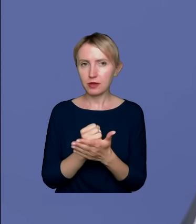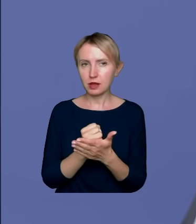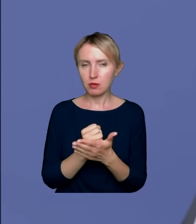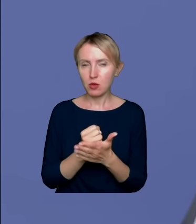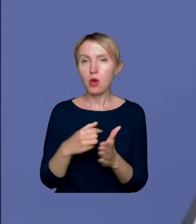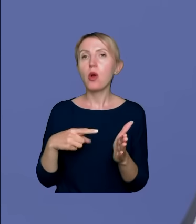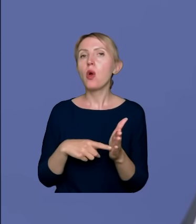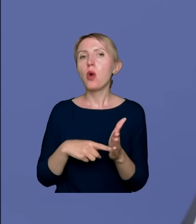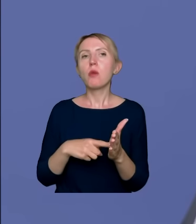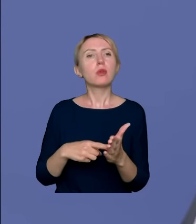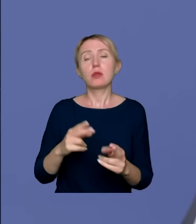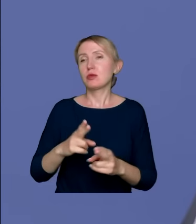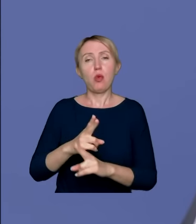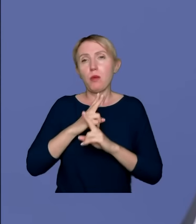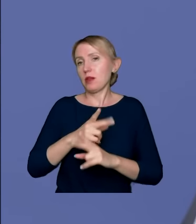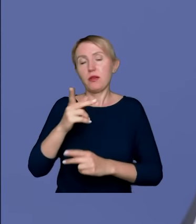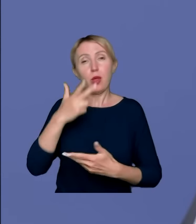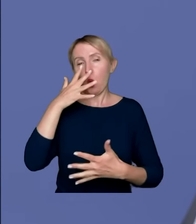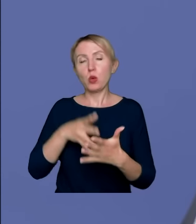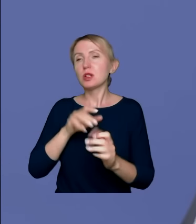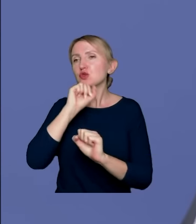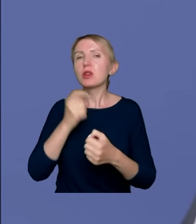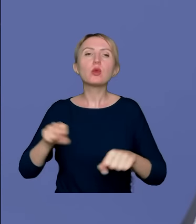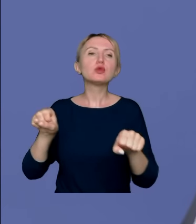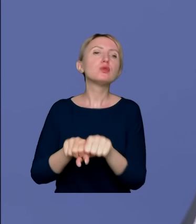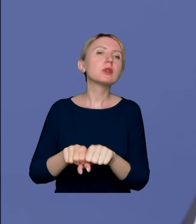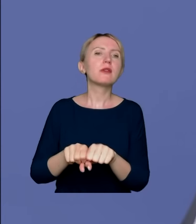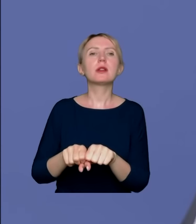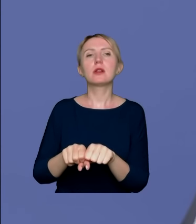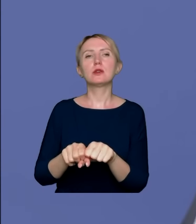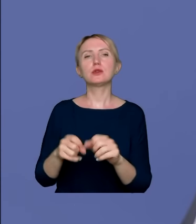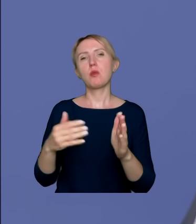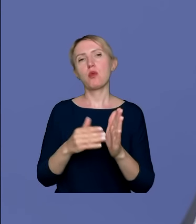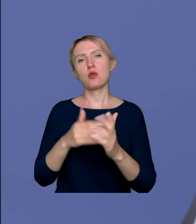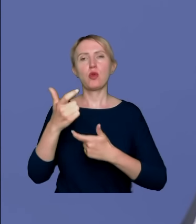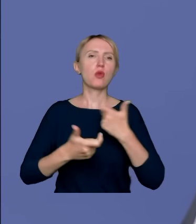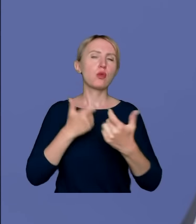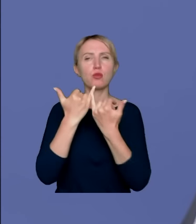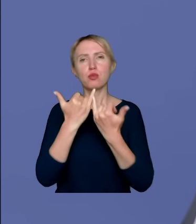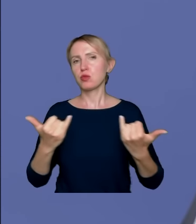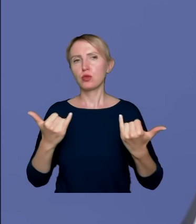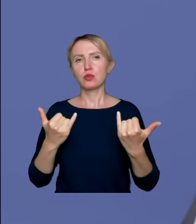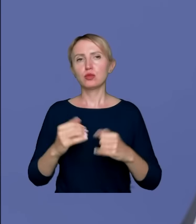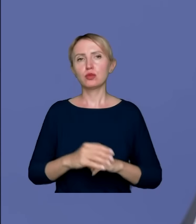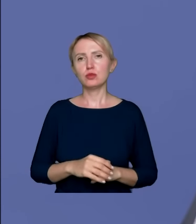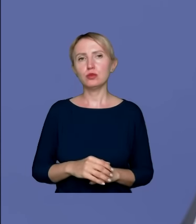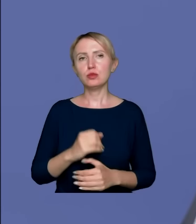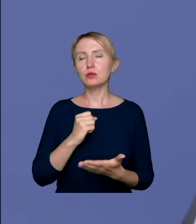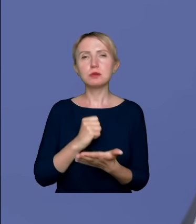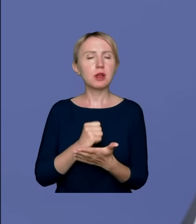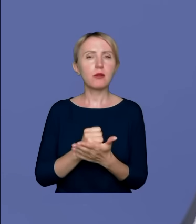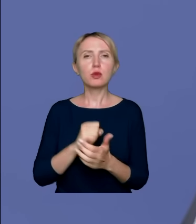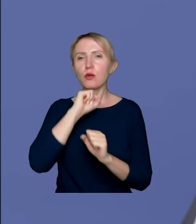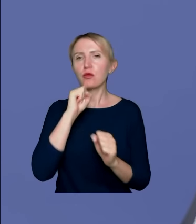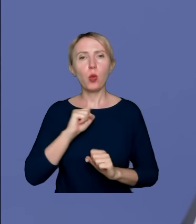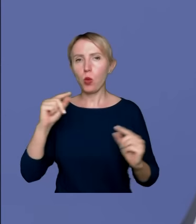jest obiektywna ocena. Tutaj żadne usprawiedliwienia wyższą koniecznością czy innymi tego rodzaju sprawami w ogóle nie wchodzą w